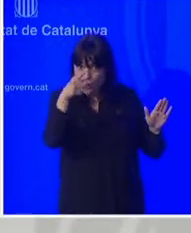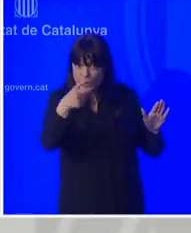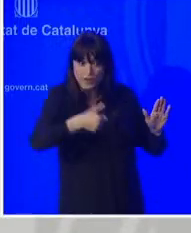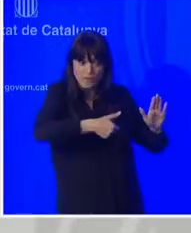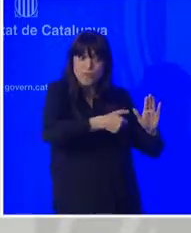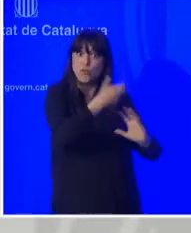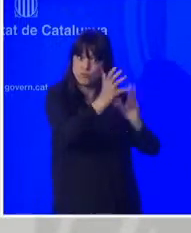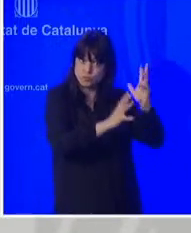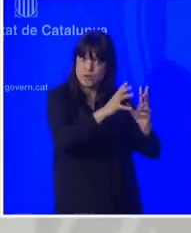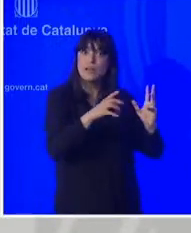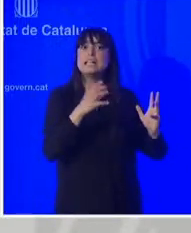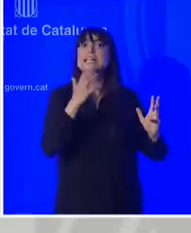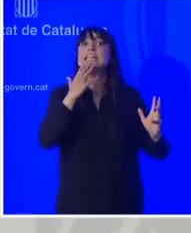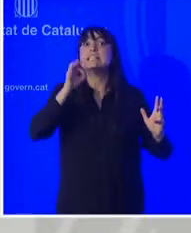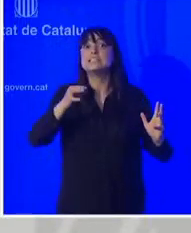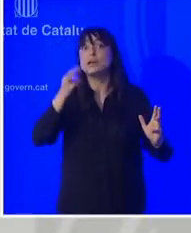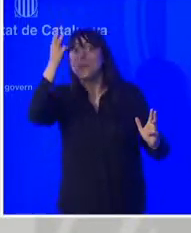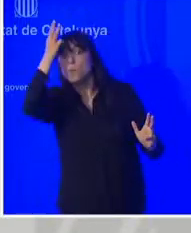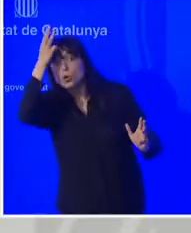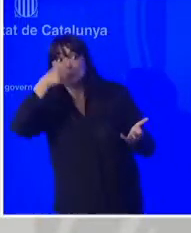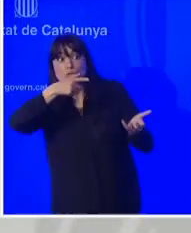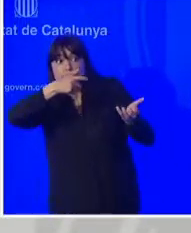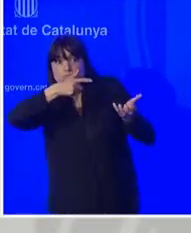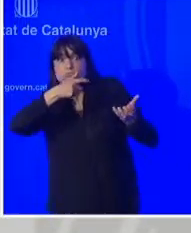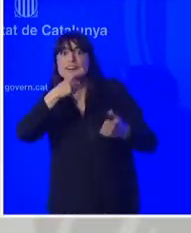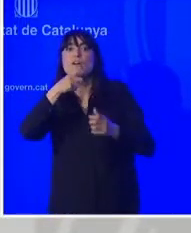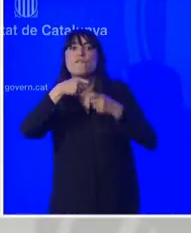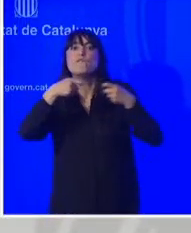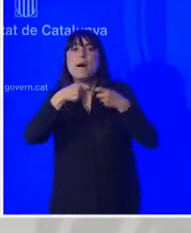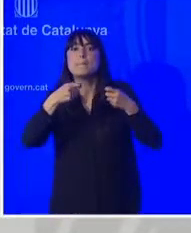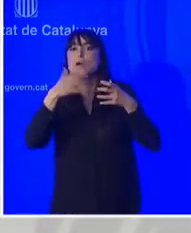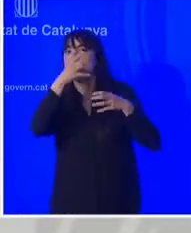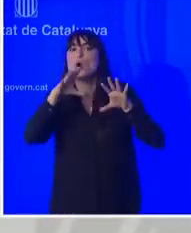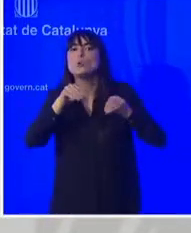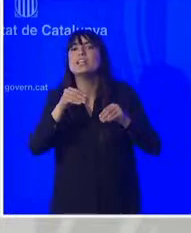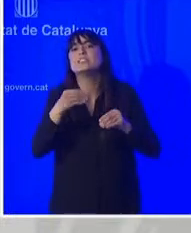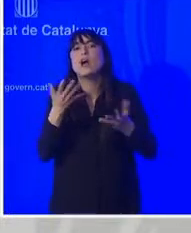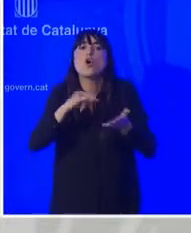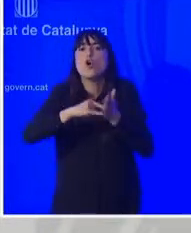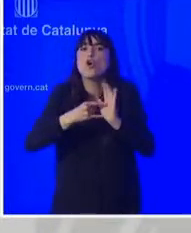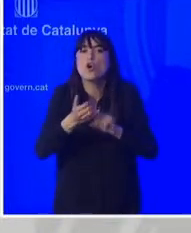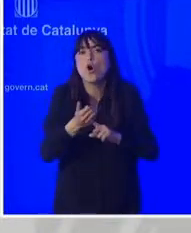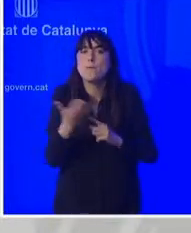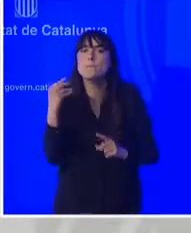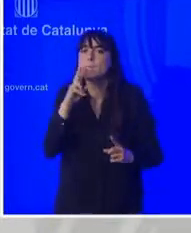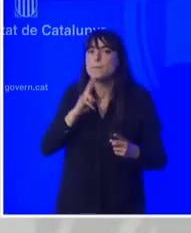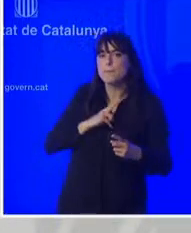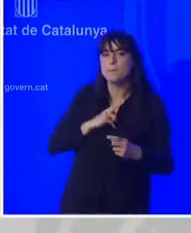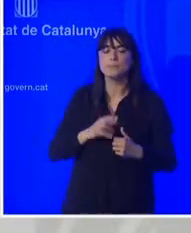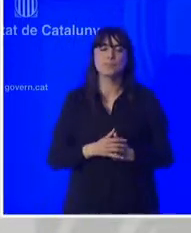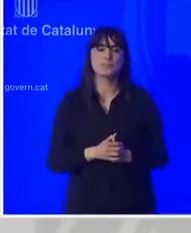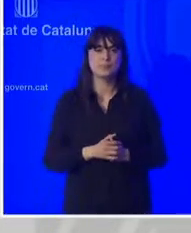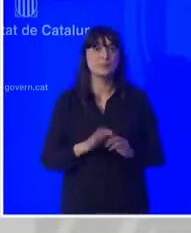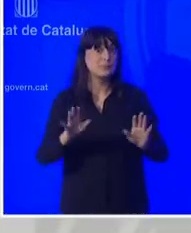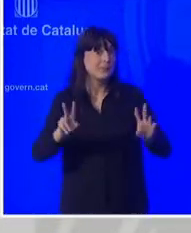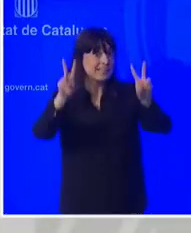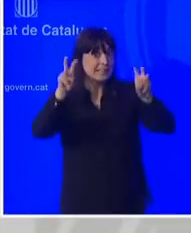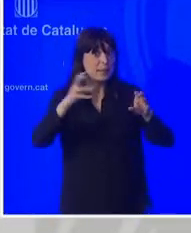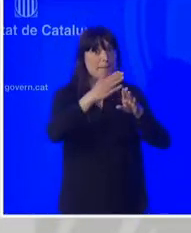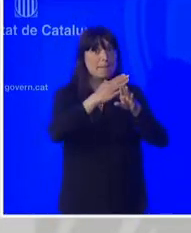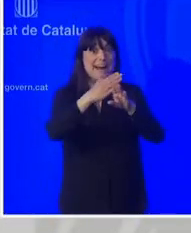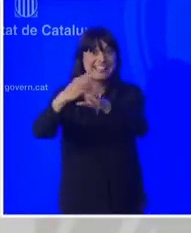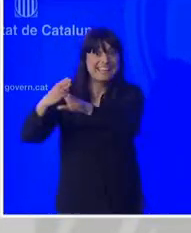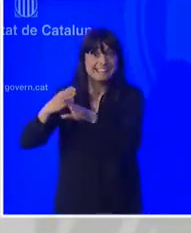els Mossos no poden utilitzar bales de FUAM jo el que negocien els partits ho deixaria en l'àmbit dels